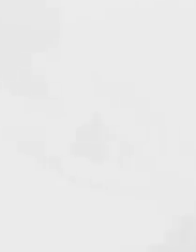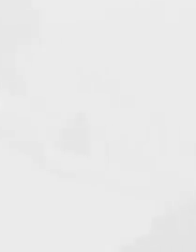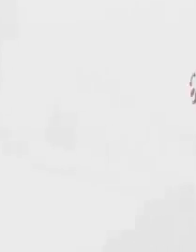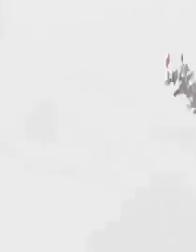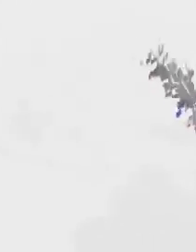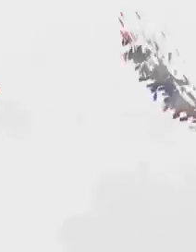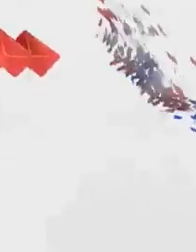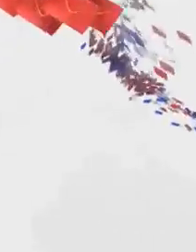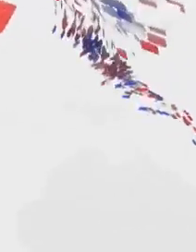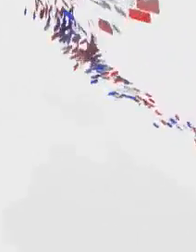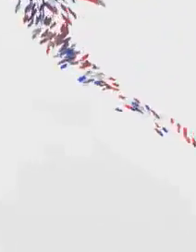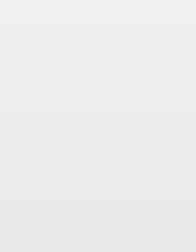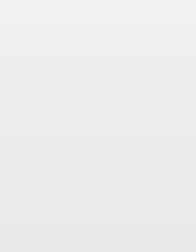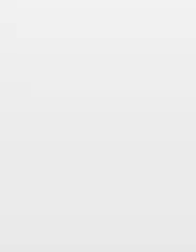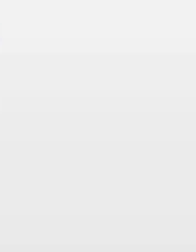Musique